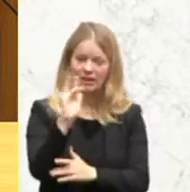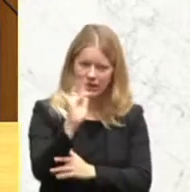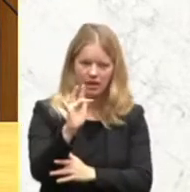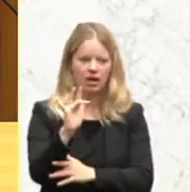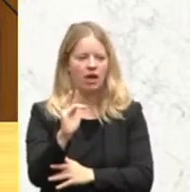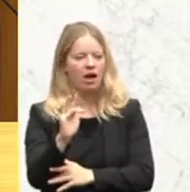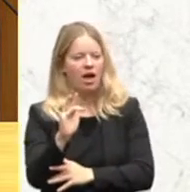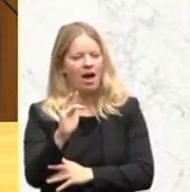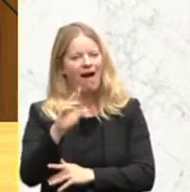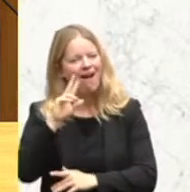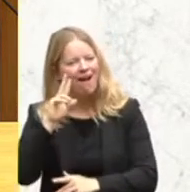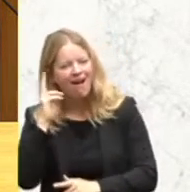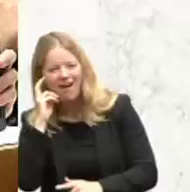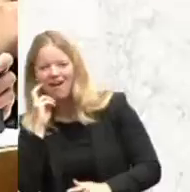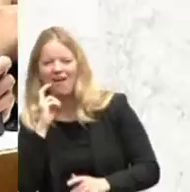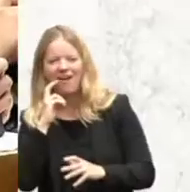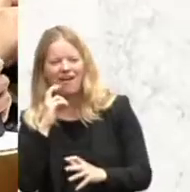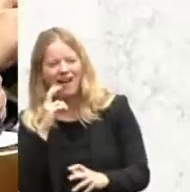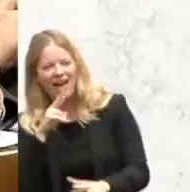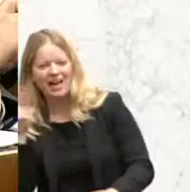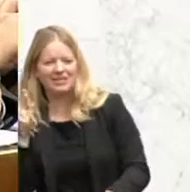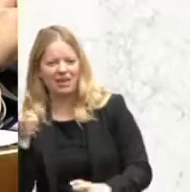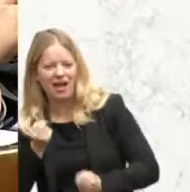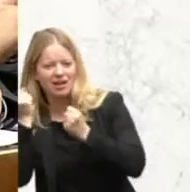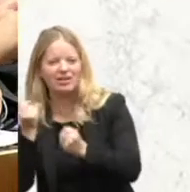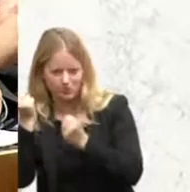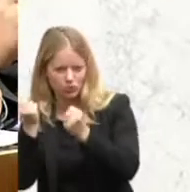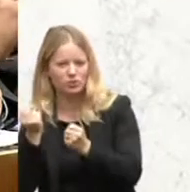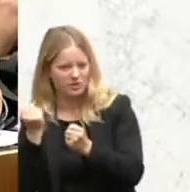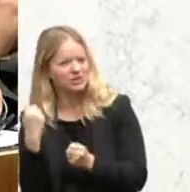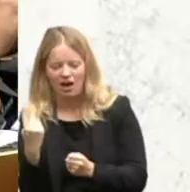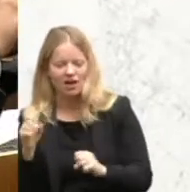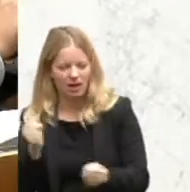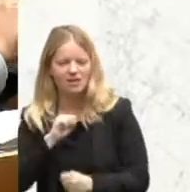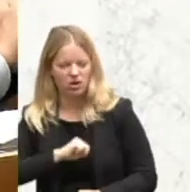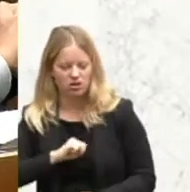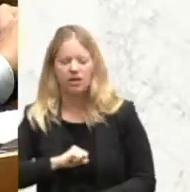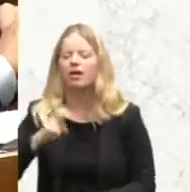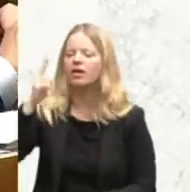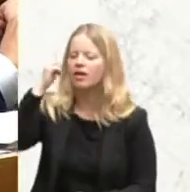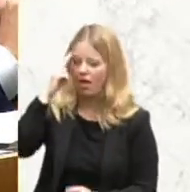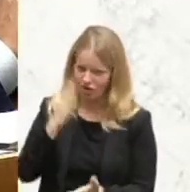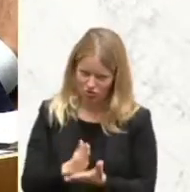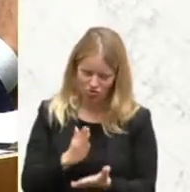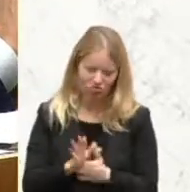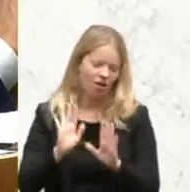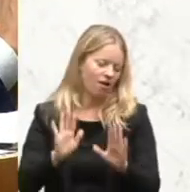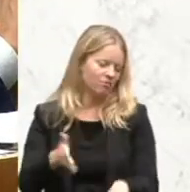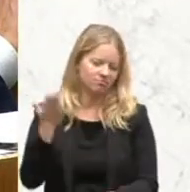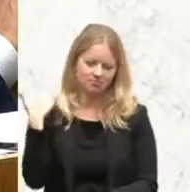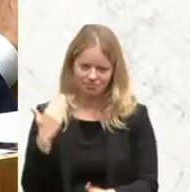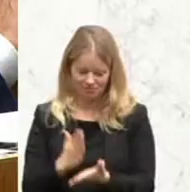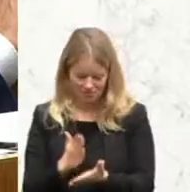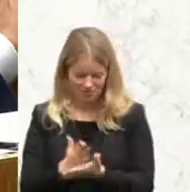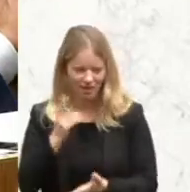ausgibt wird, das kennen wir eigentlich zur Genüge. Ich würde gern eigentlich